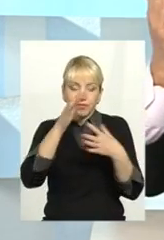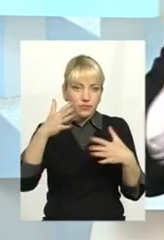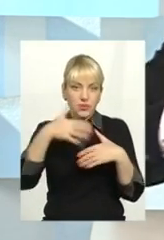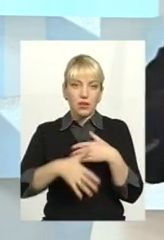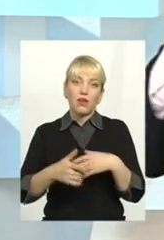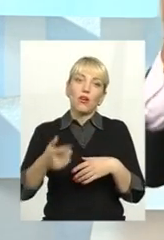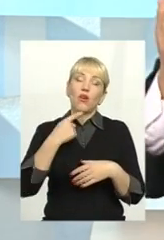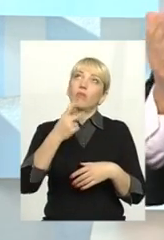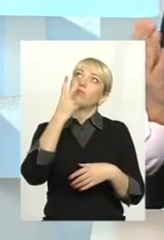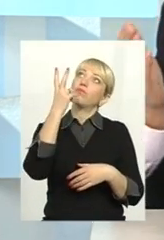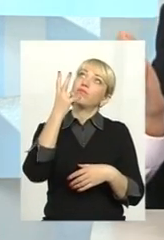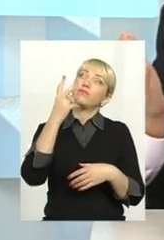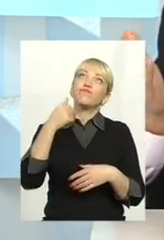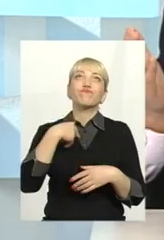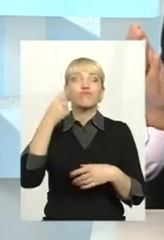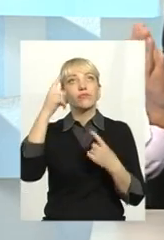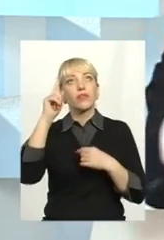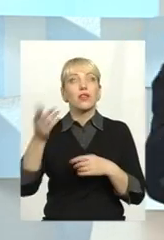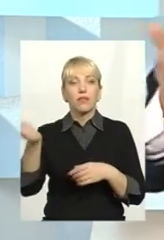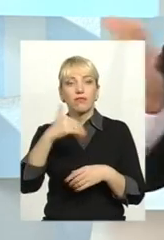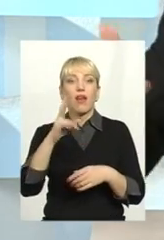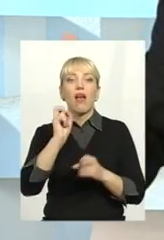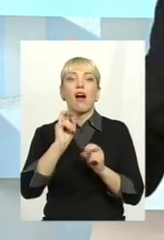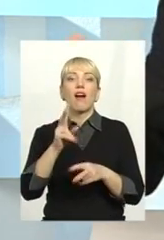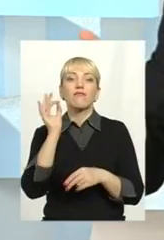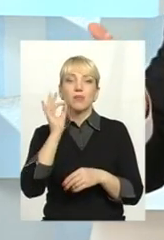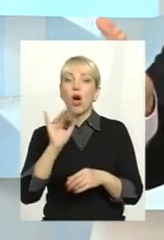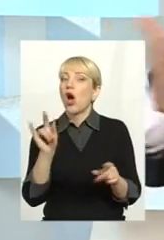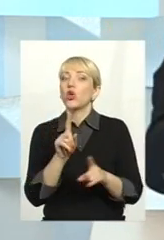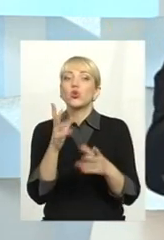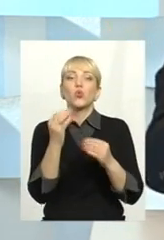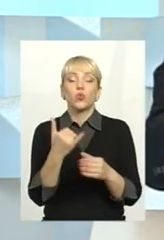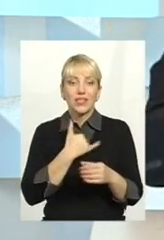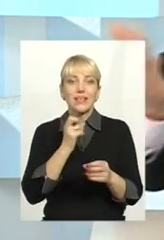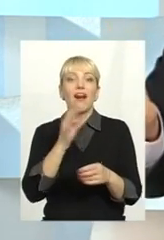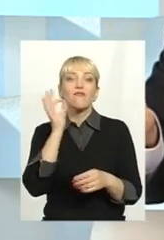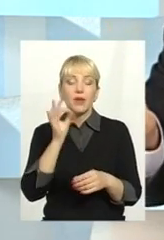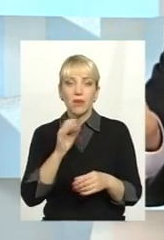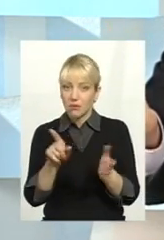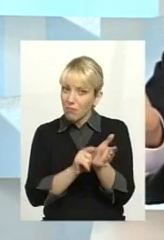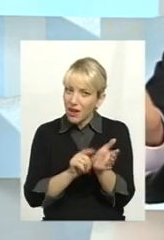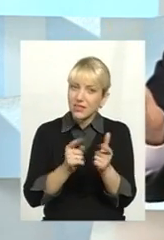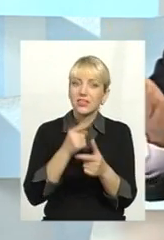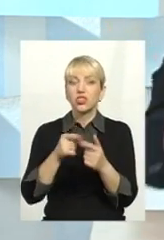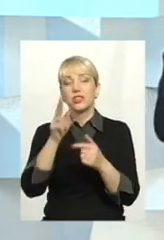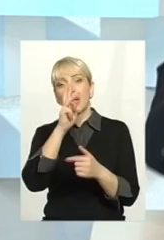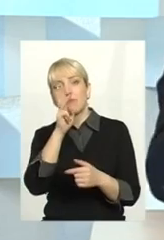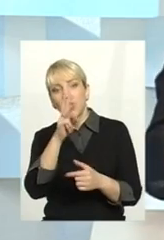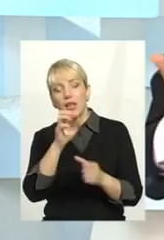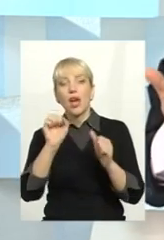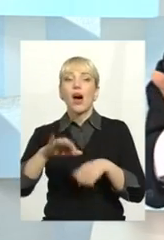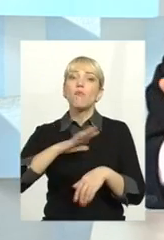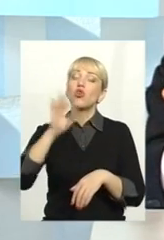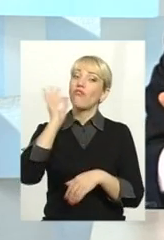подивився і сказав, хоче, щоб було як в Німеччині. А що ще у нас як в Німеччині? Пенсії, зарплати як в Німеччині. Може, в